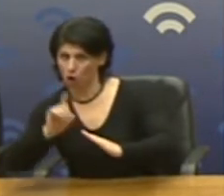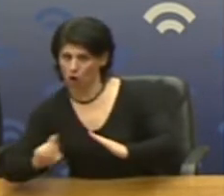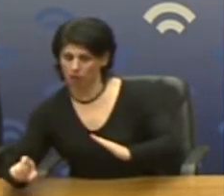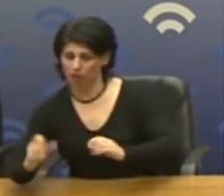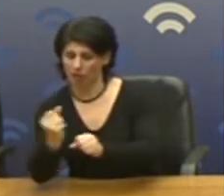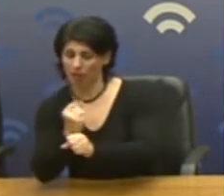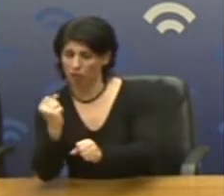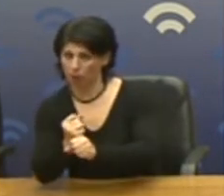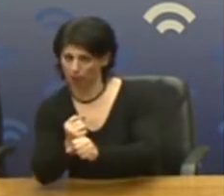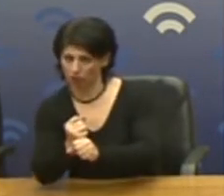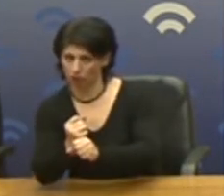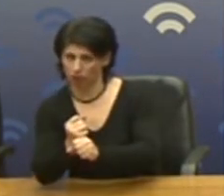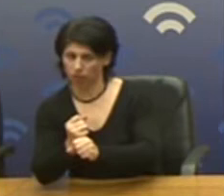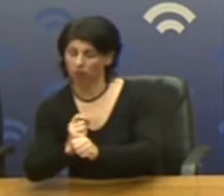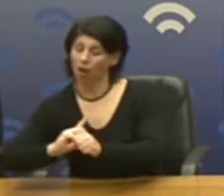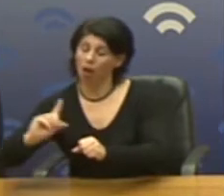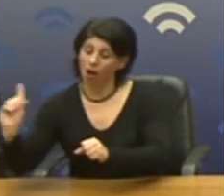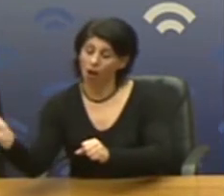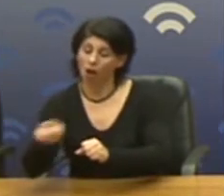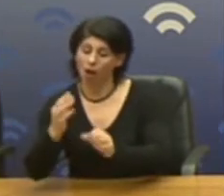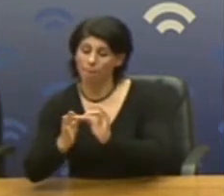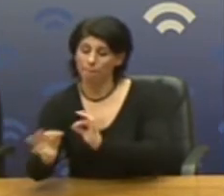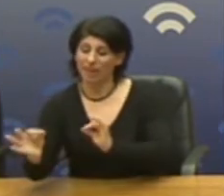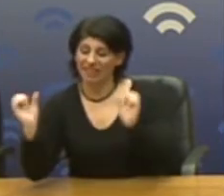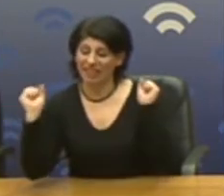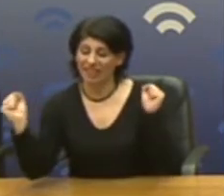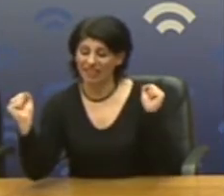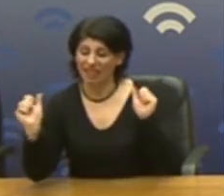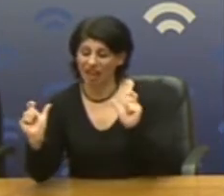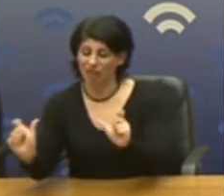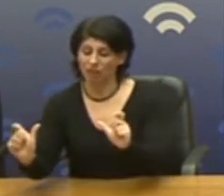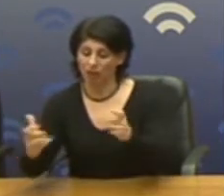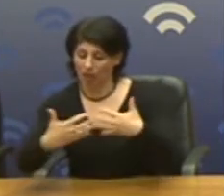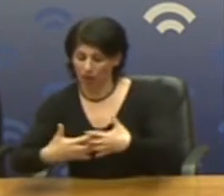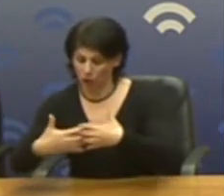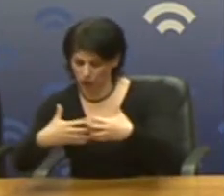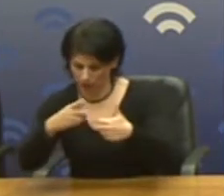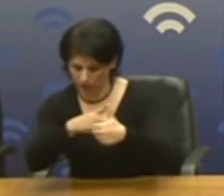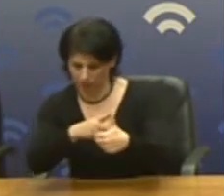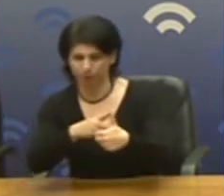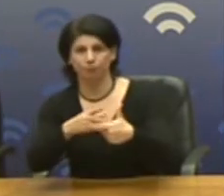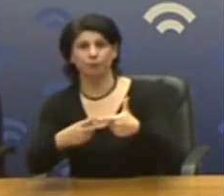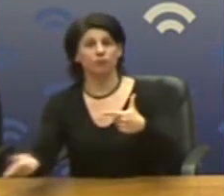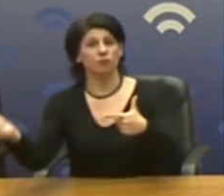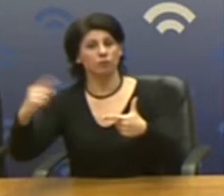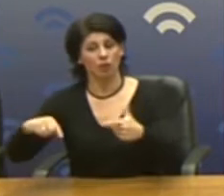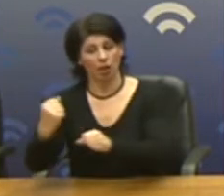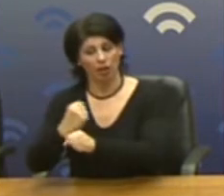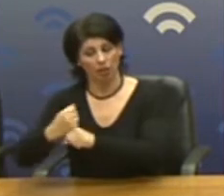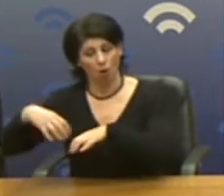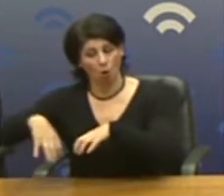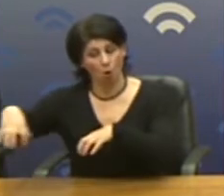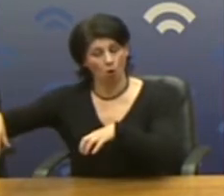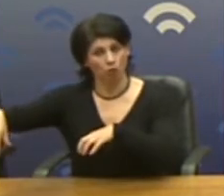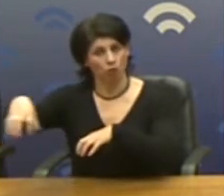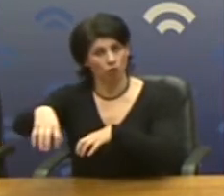εργαζομένων Όλα τα μέτρα υγιεινής και ασφάλειας στα εργοστάσια σε άλλους εργασιακούς χώρους